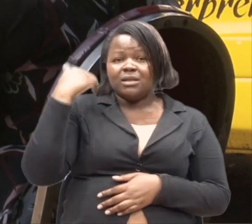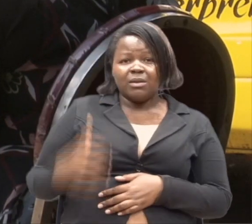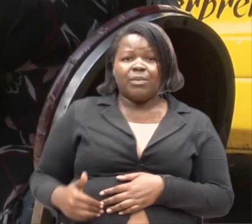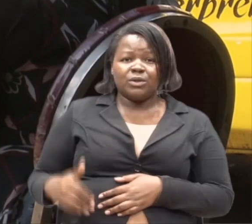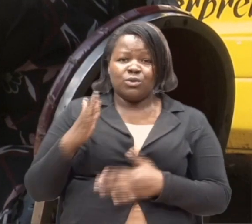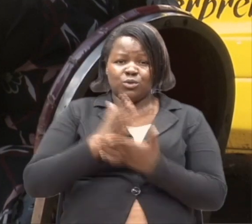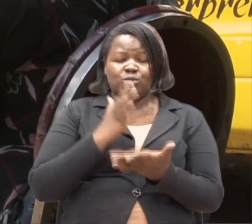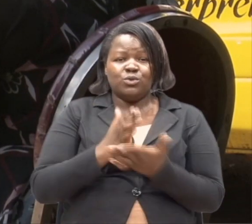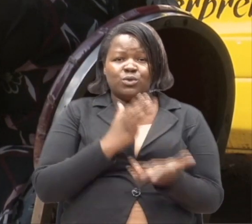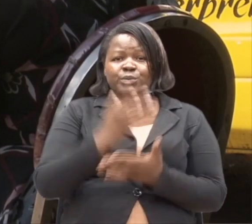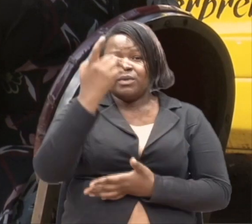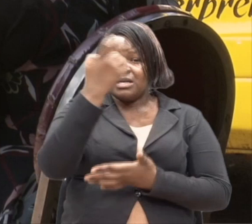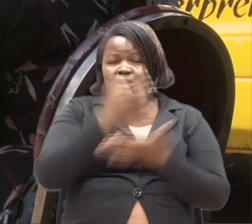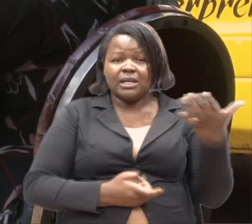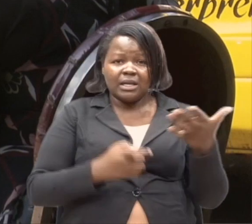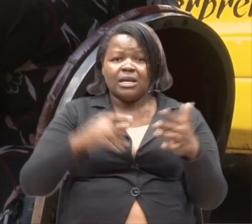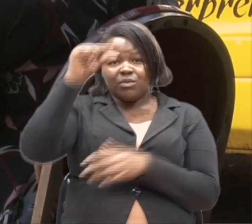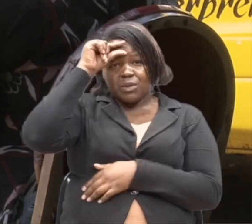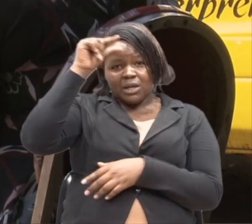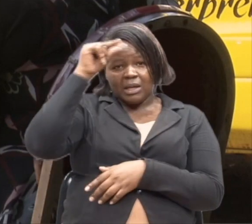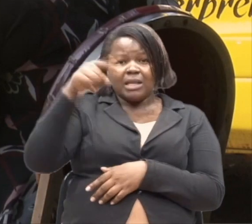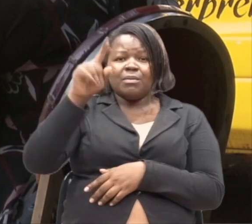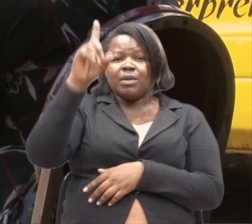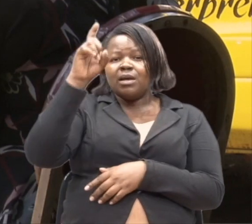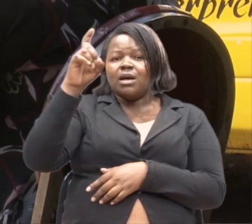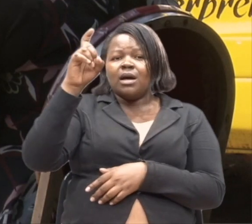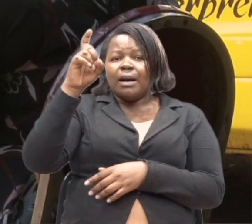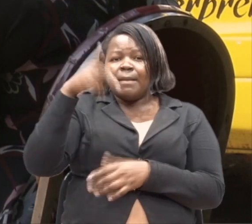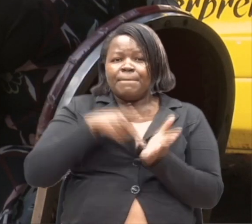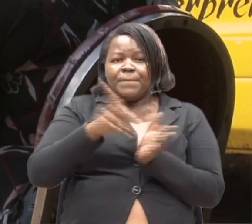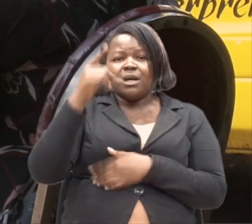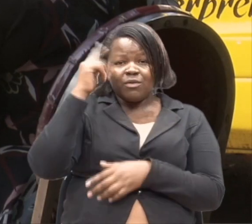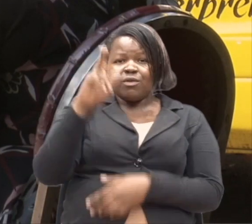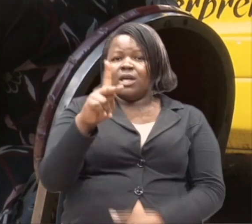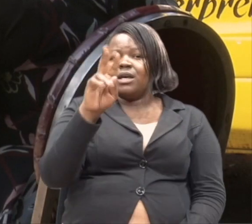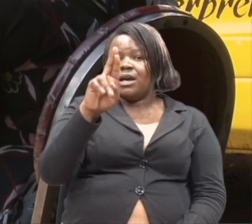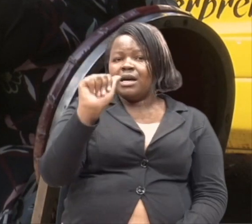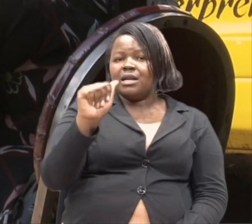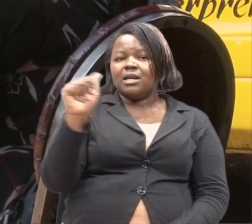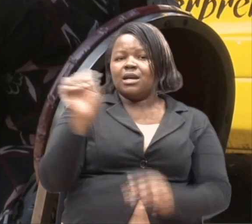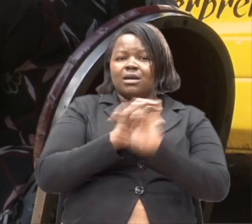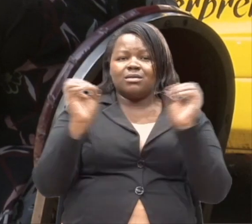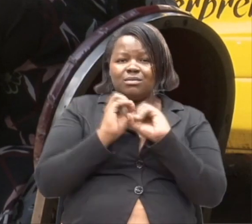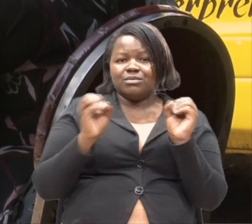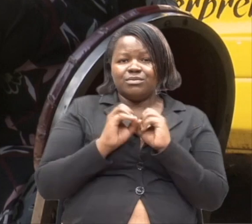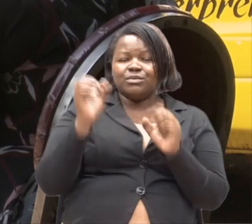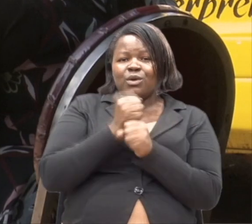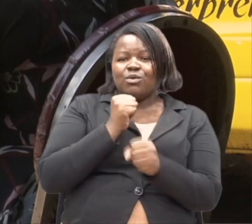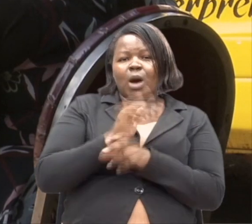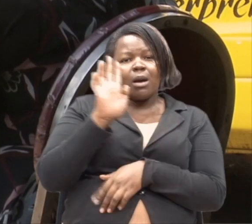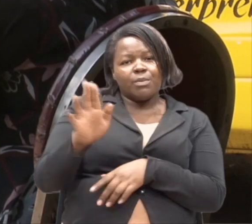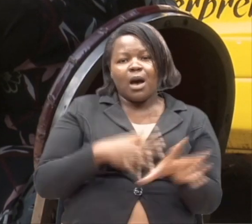mutu amekatishwa na serikali ya kwamba hata kui kulipia KRA. Yeye